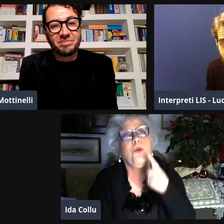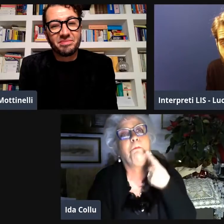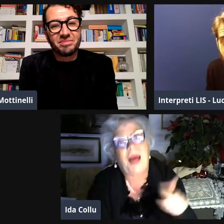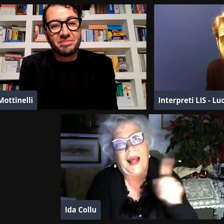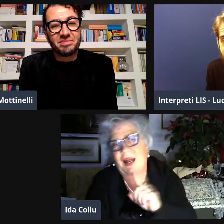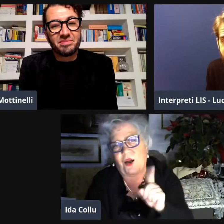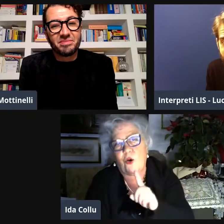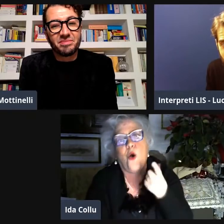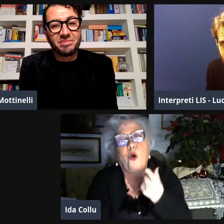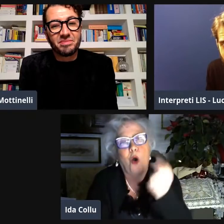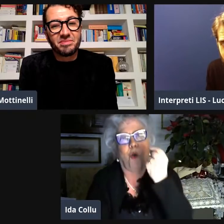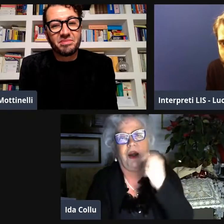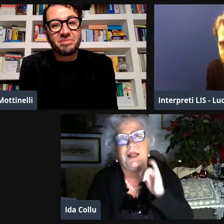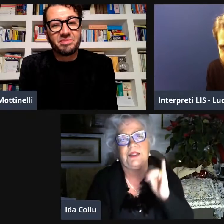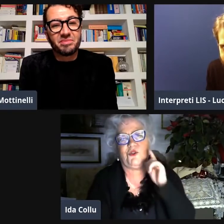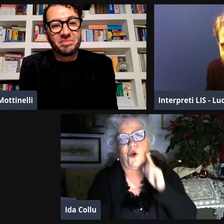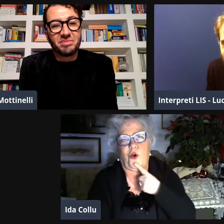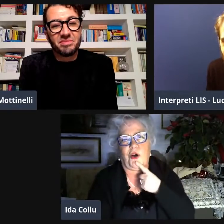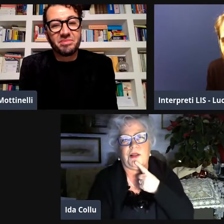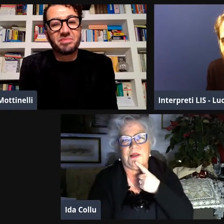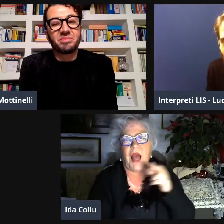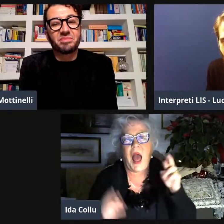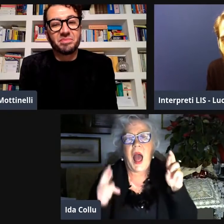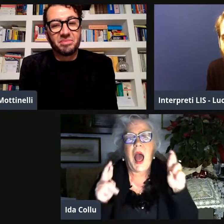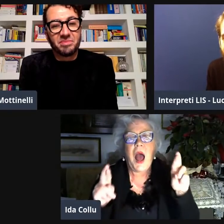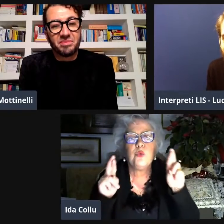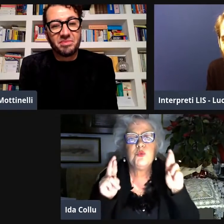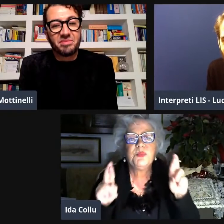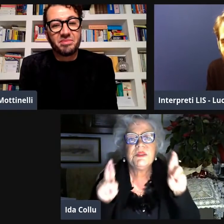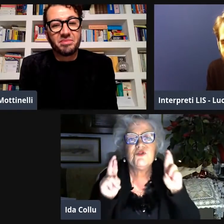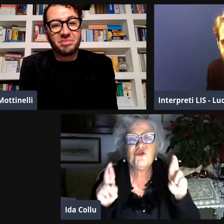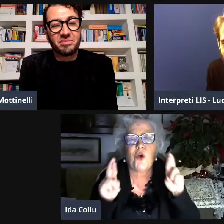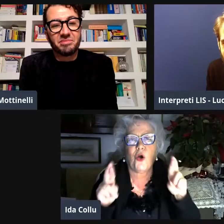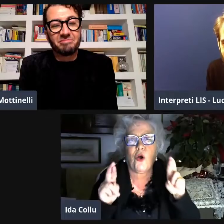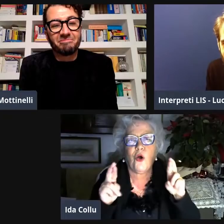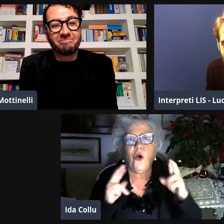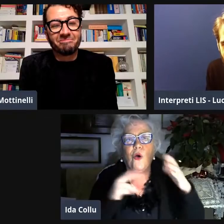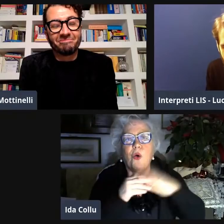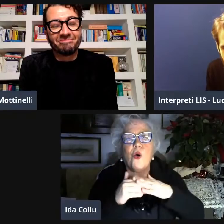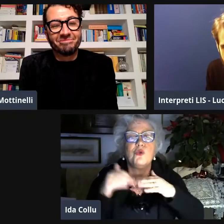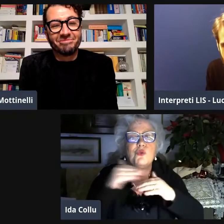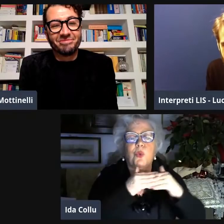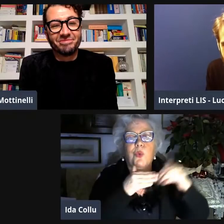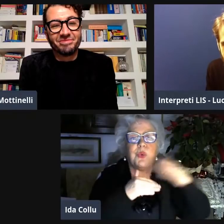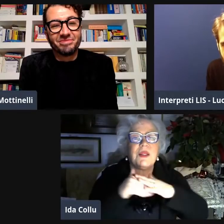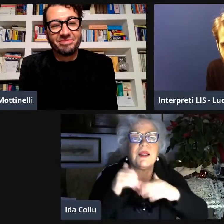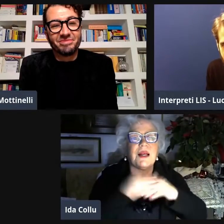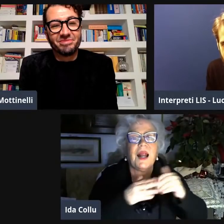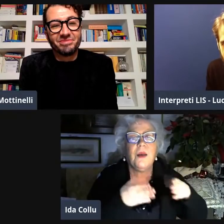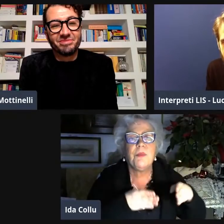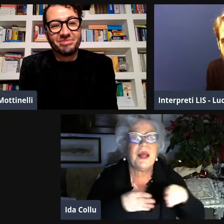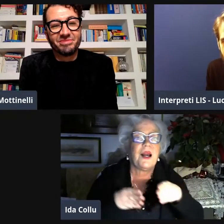lavorano con i sordi non per i sordi con i sordi un auspicio